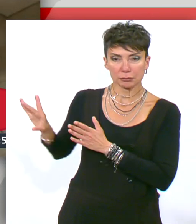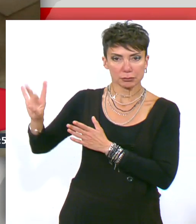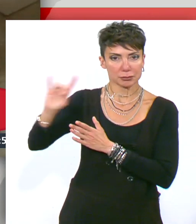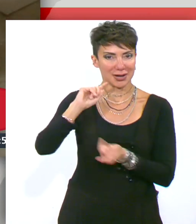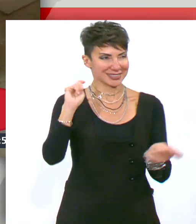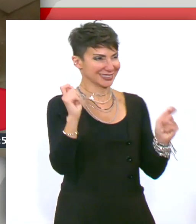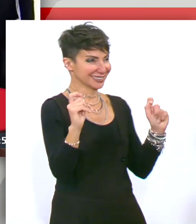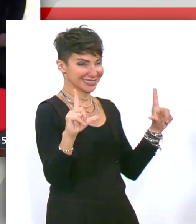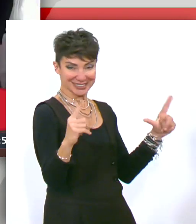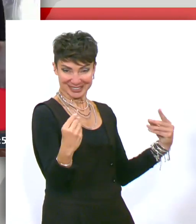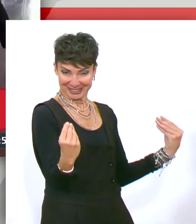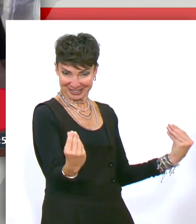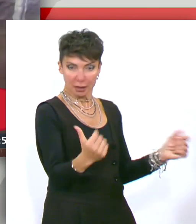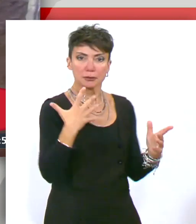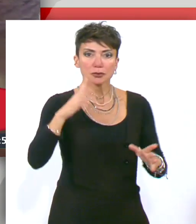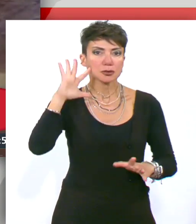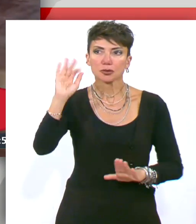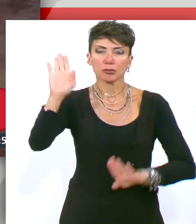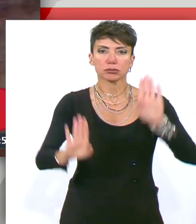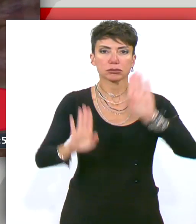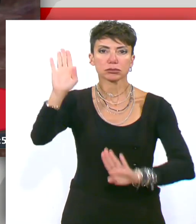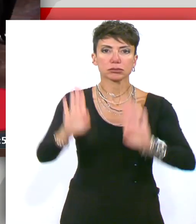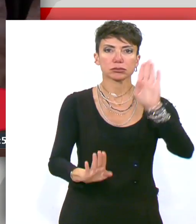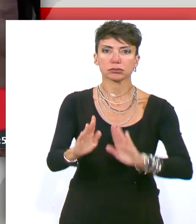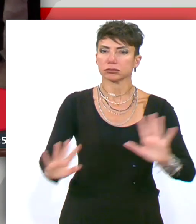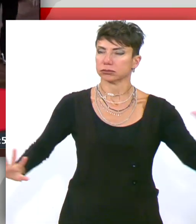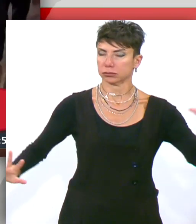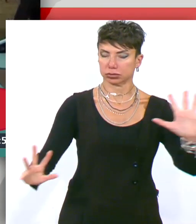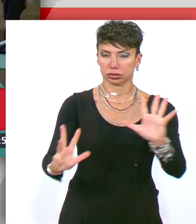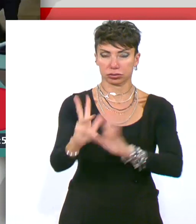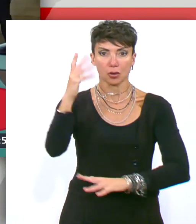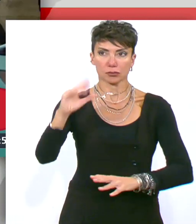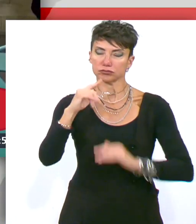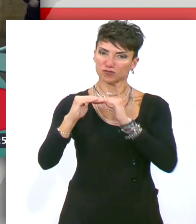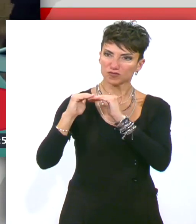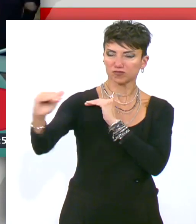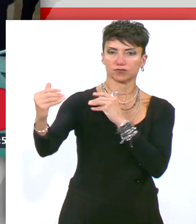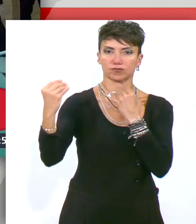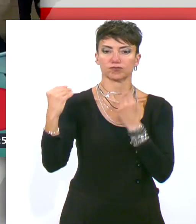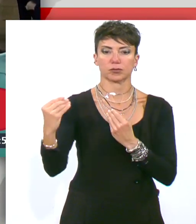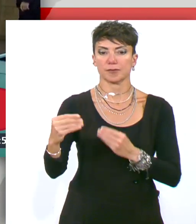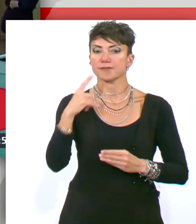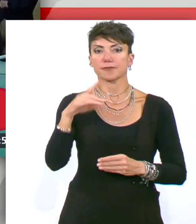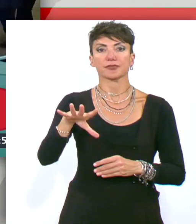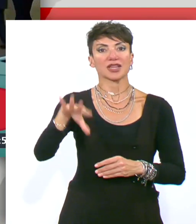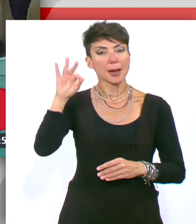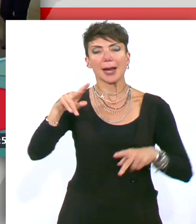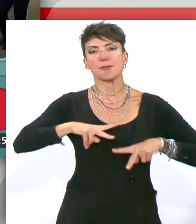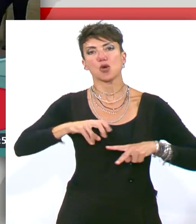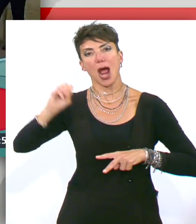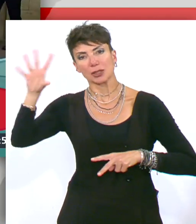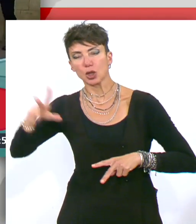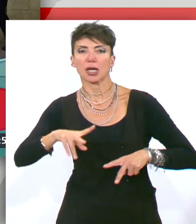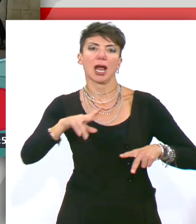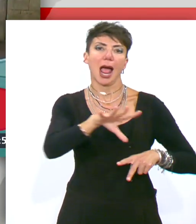να ακολουθήσει μια πολιτική σταθεροποίηση της τουρκικής οικονομίας. Τέλος, οι επιλογές του, τόσο στο ΥΠΕΞ όσο και στο Υπουργείο